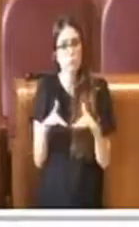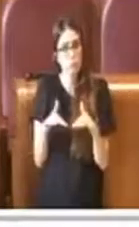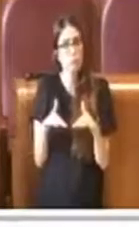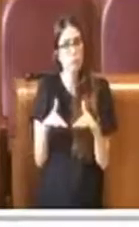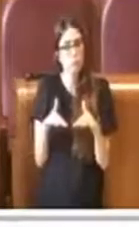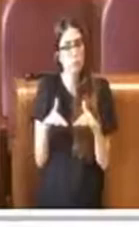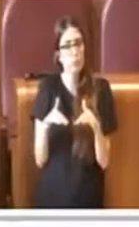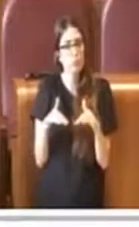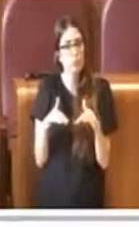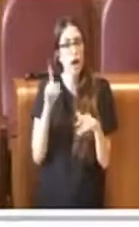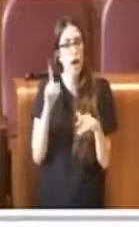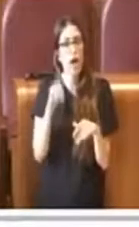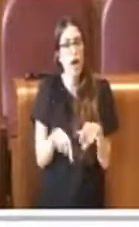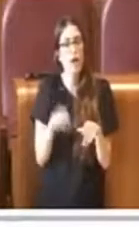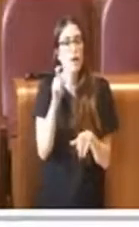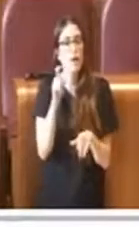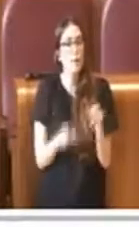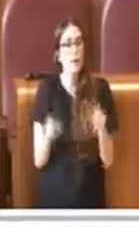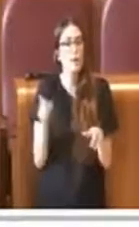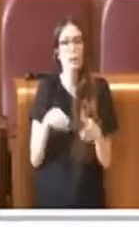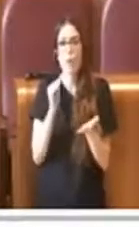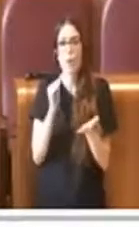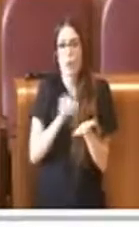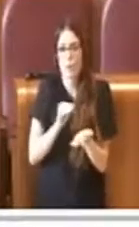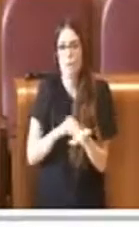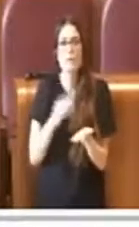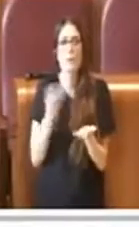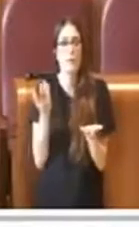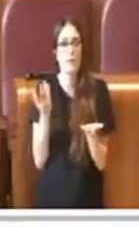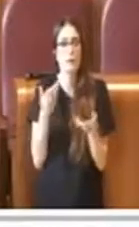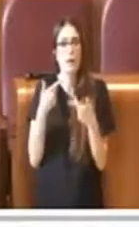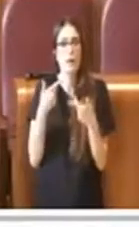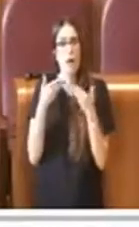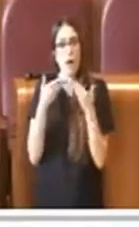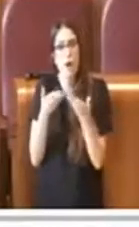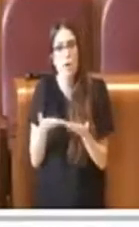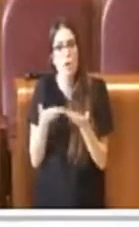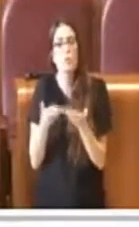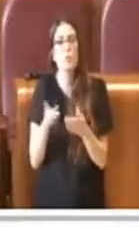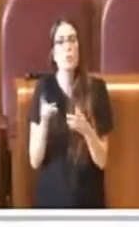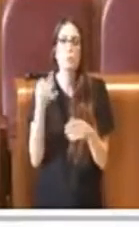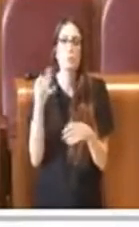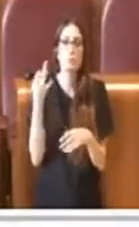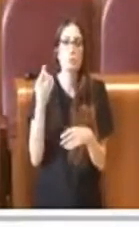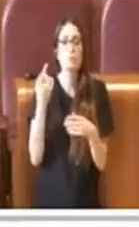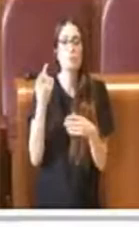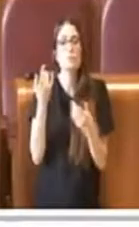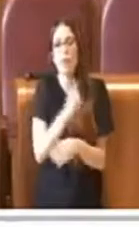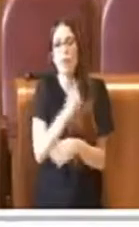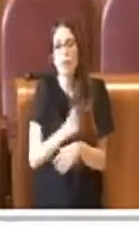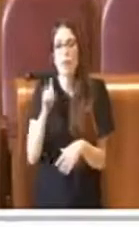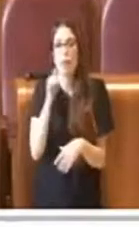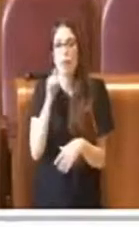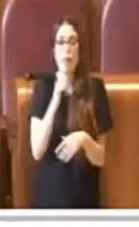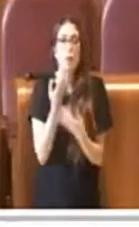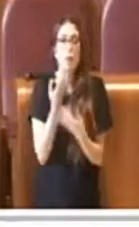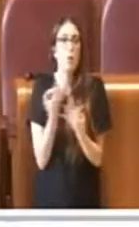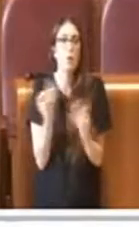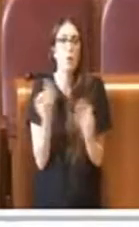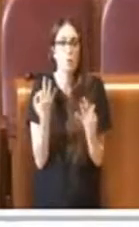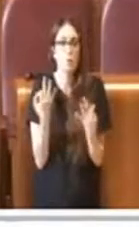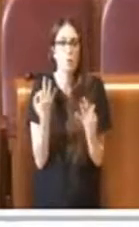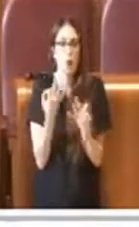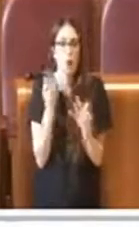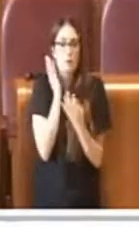appunto le persone sono state sempre presenti, hanno dato i loro contributi quasi come se nulla fosse, quasi come se fossimo alle